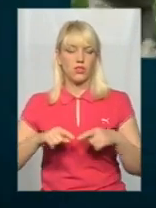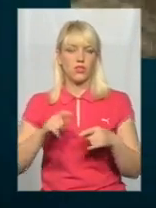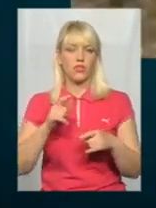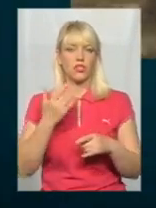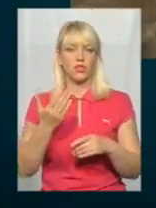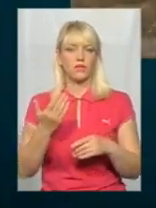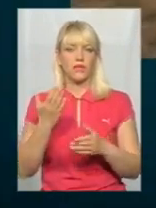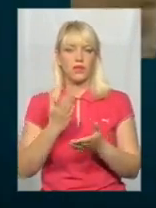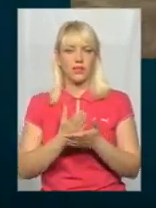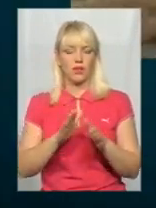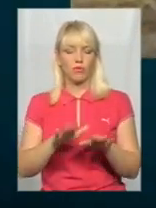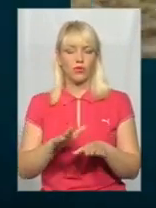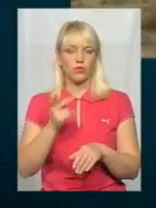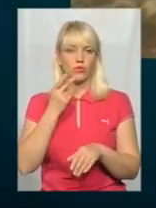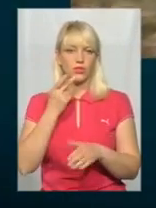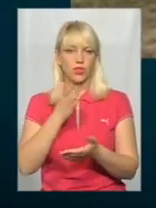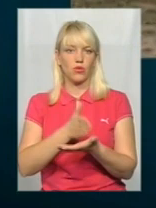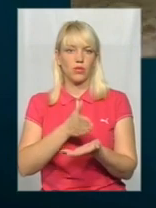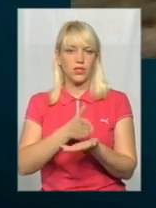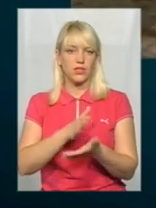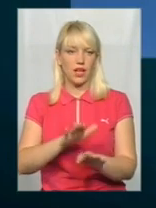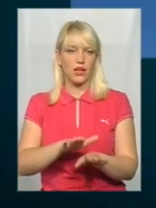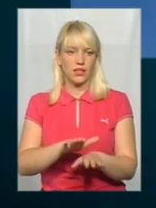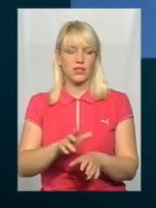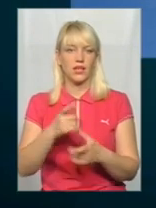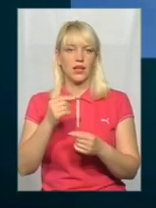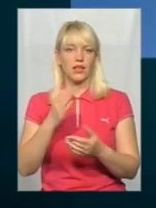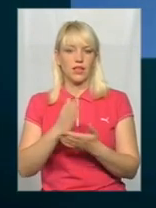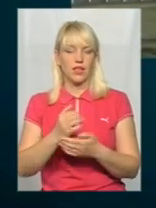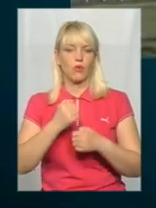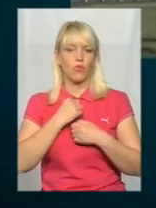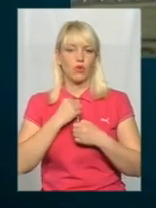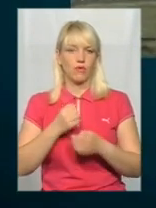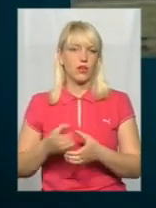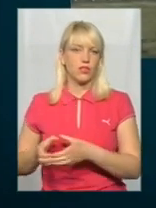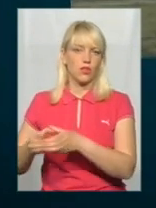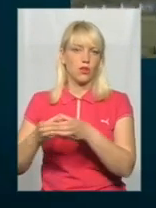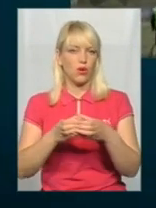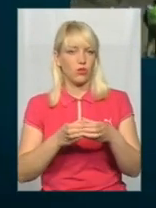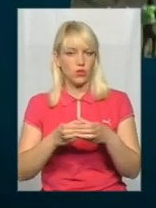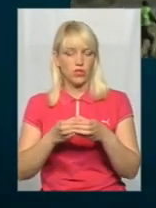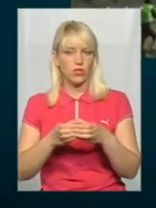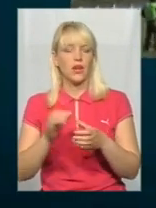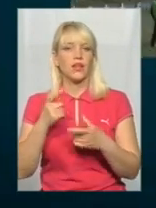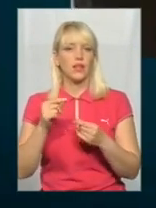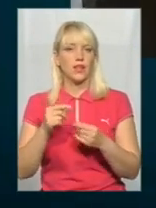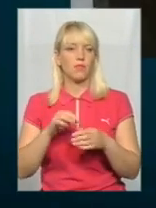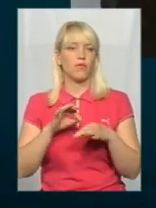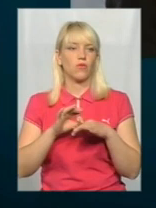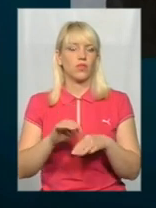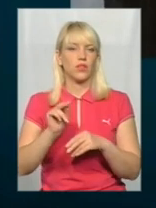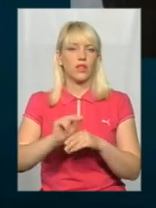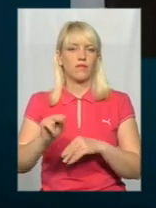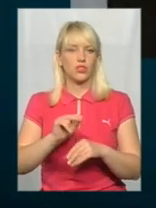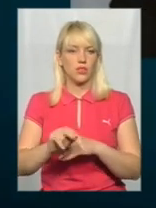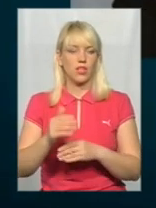пункт постійної дислокації, де проходить бойове злагодження, де проходить навчання. Нова людина в